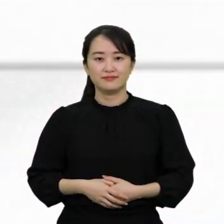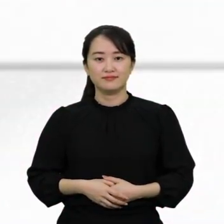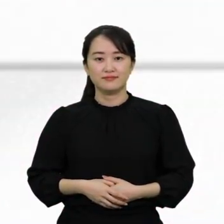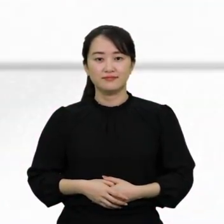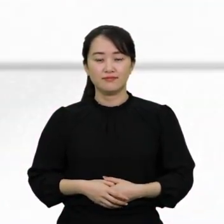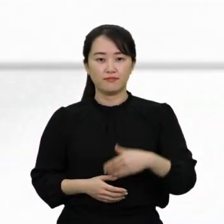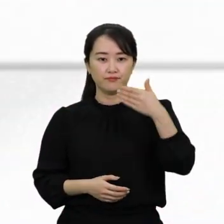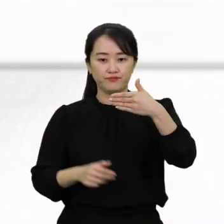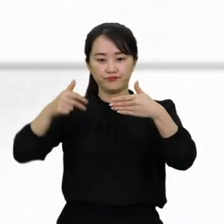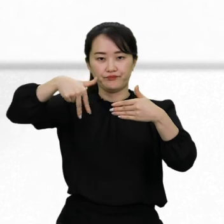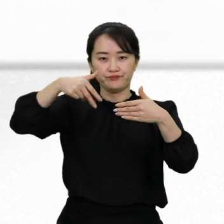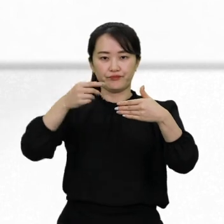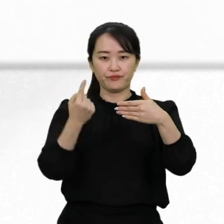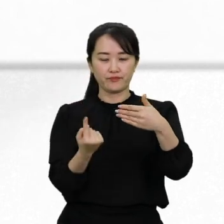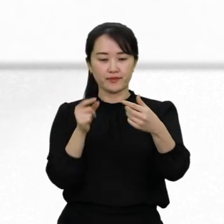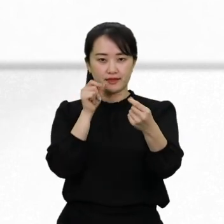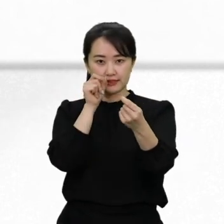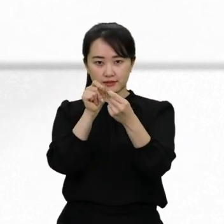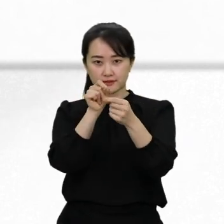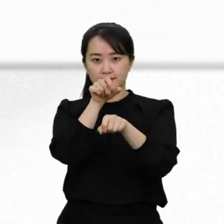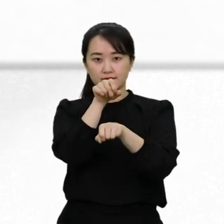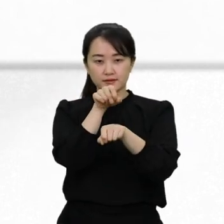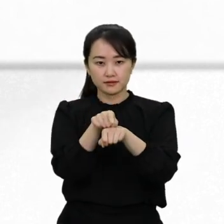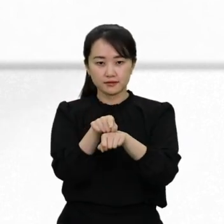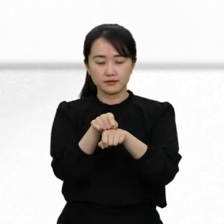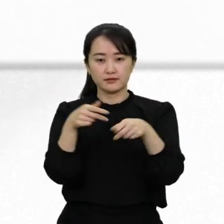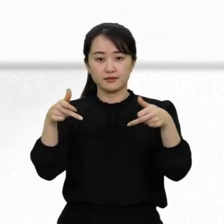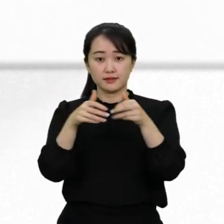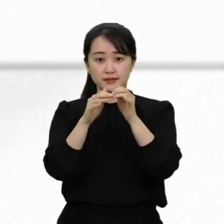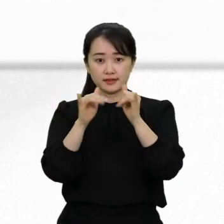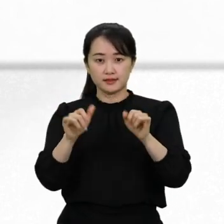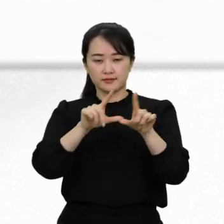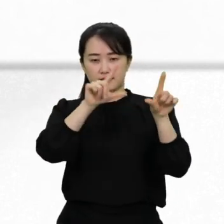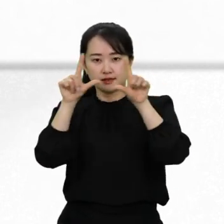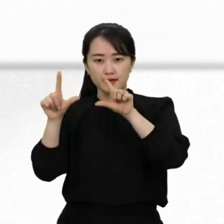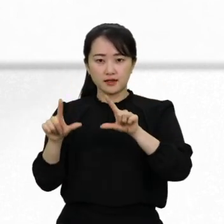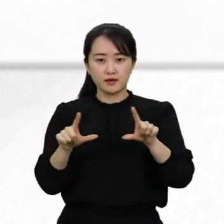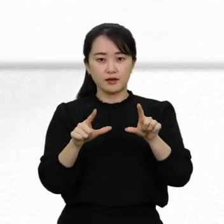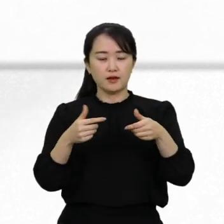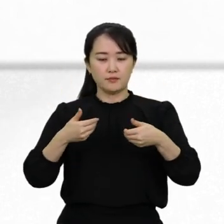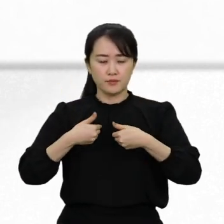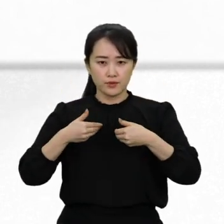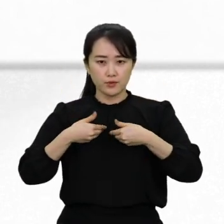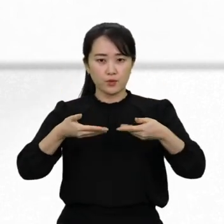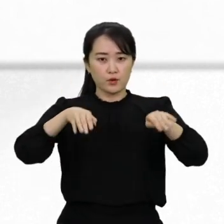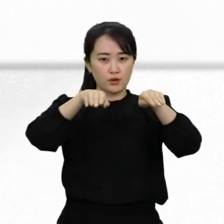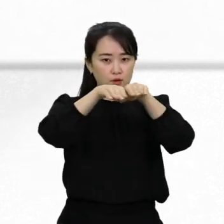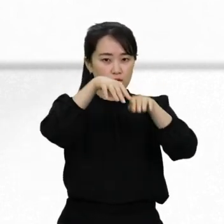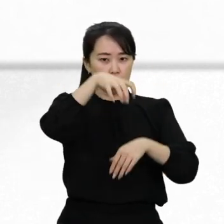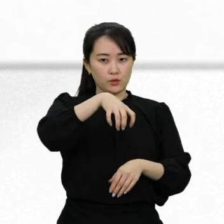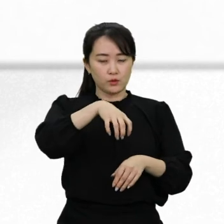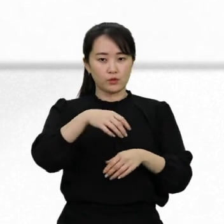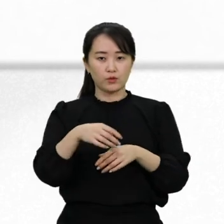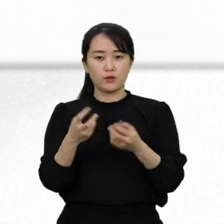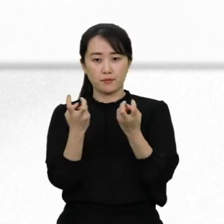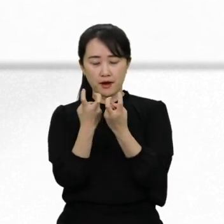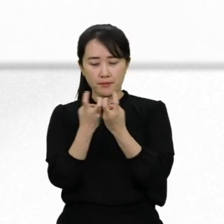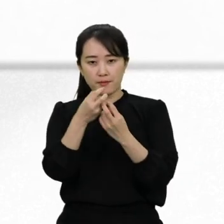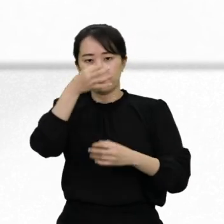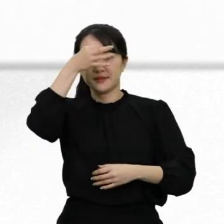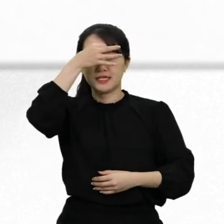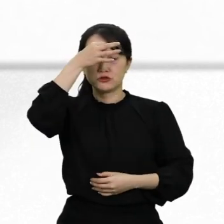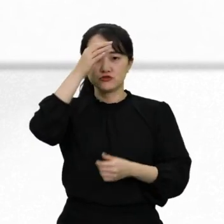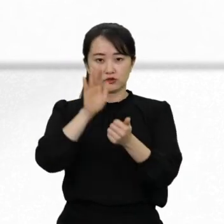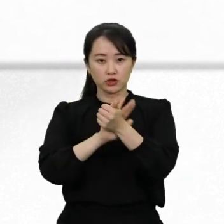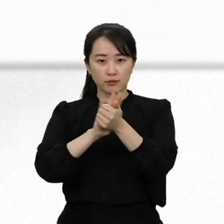제9조, 접근성 장애인은 삶에 있어 필요한 시설, 수단, 기술,